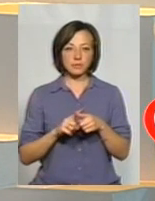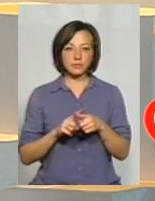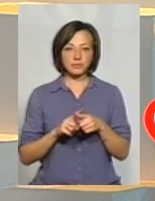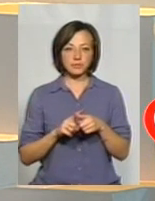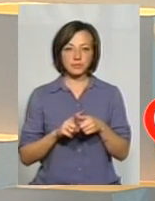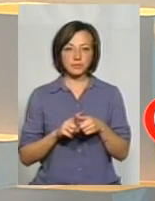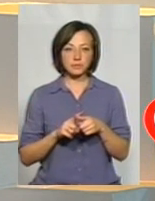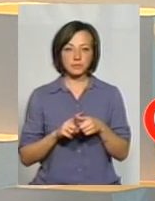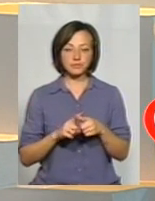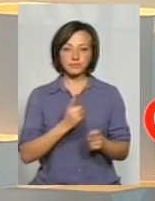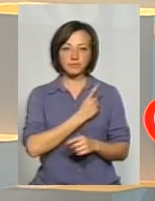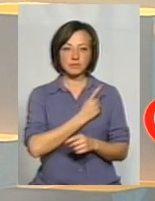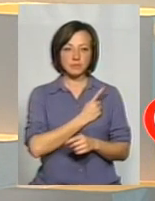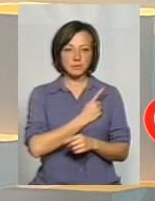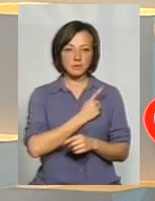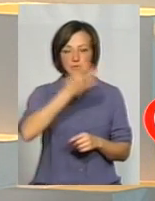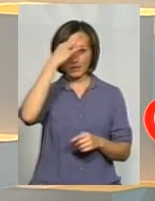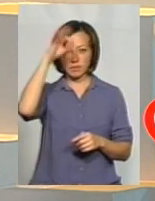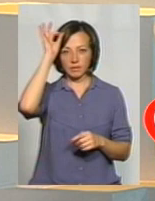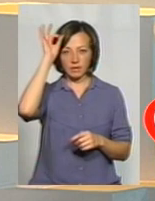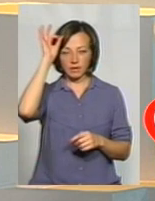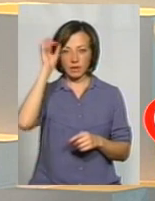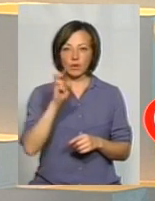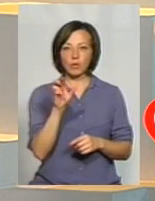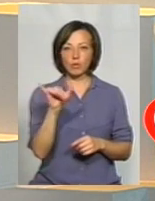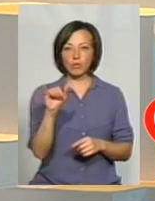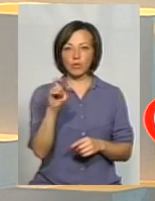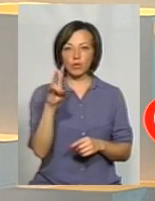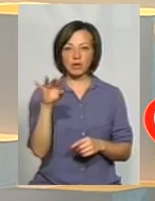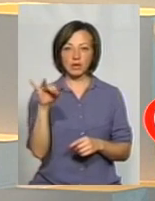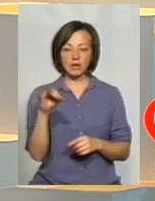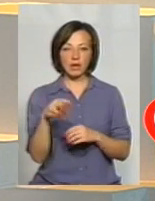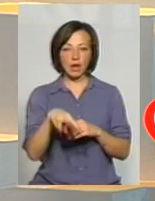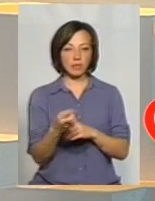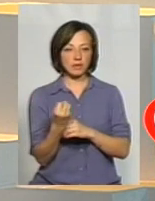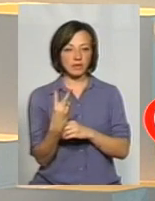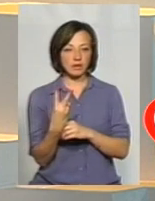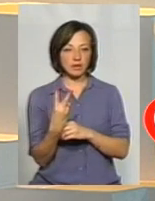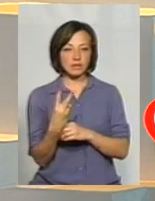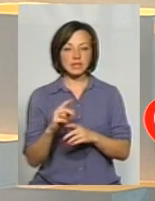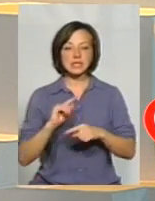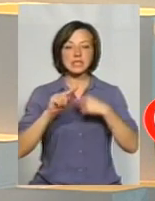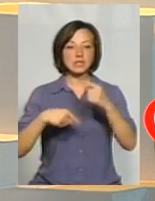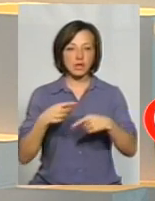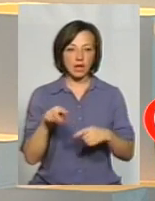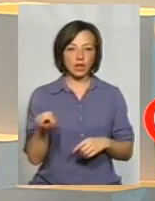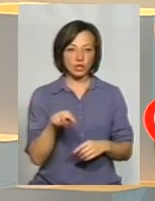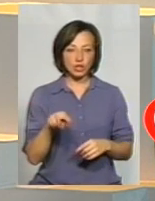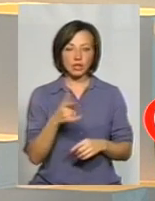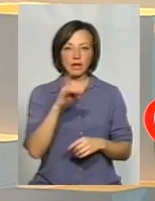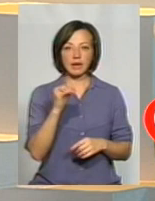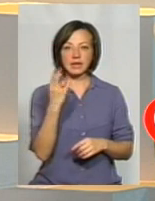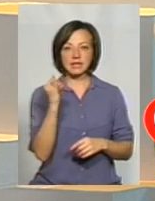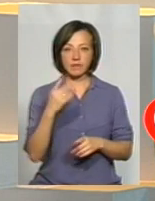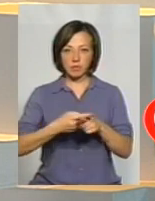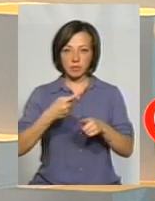пост поліції Бухни, М-12 залетичивав, і Гріцький перекресток на